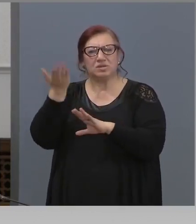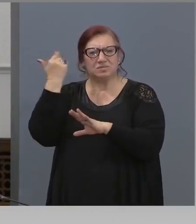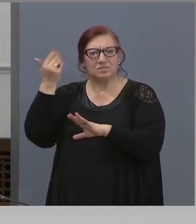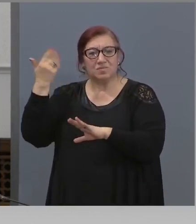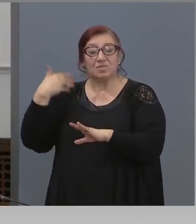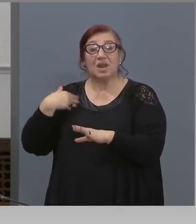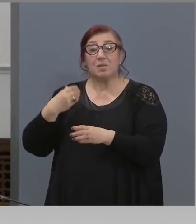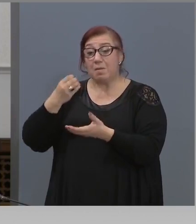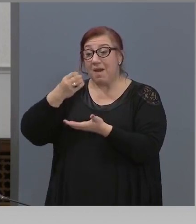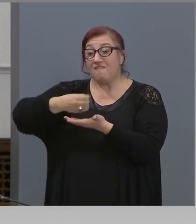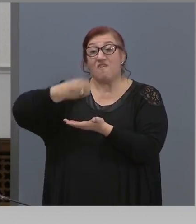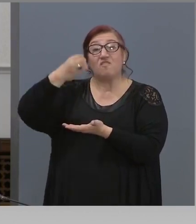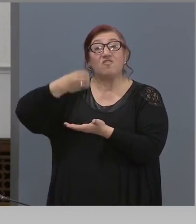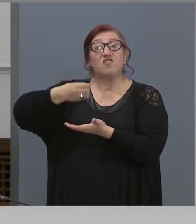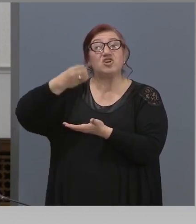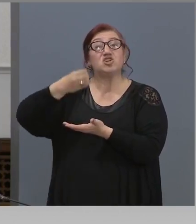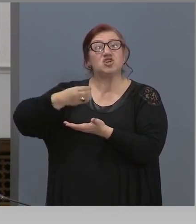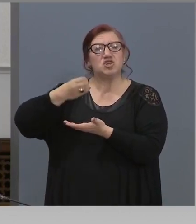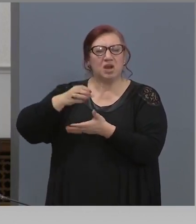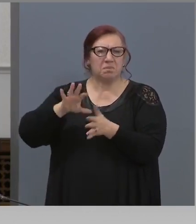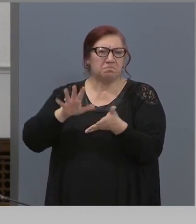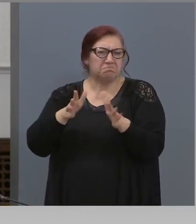в обикновено